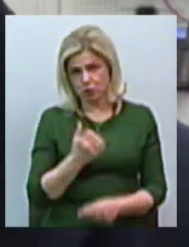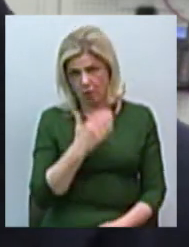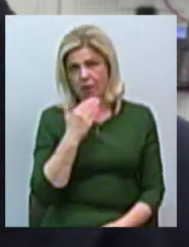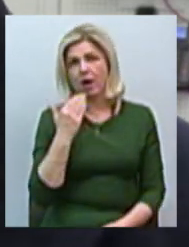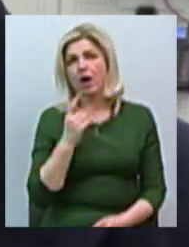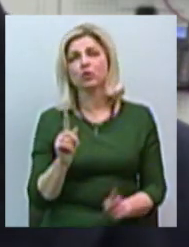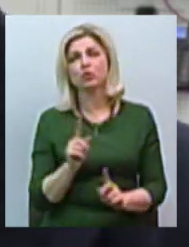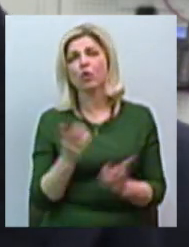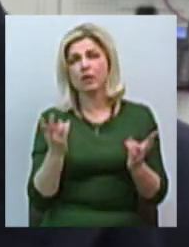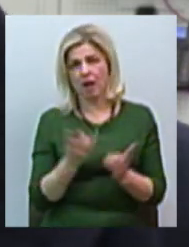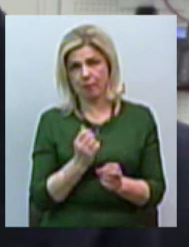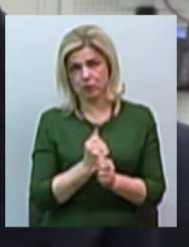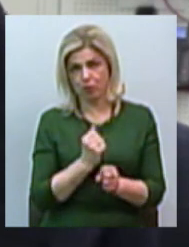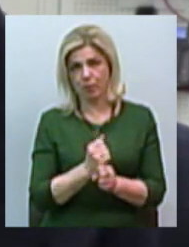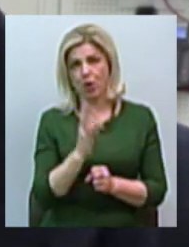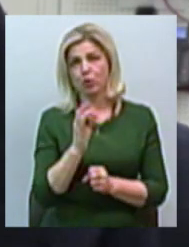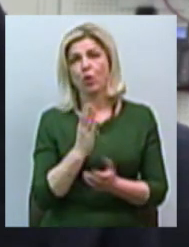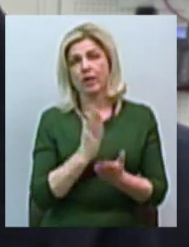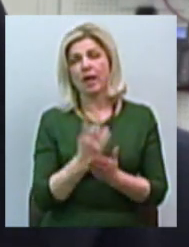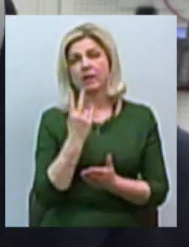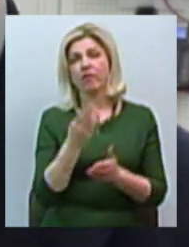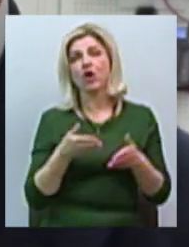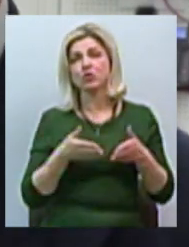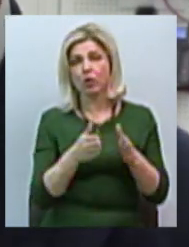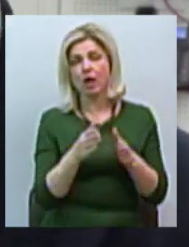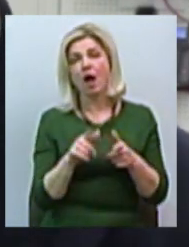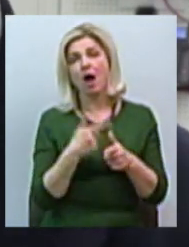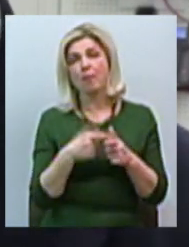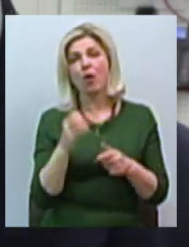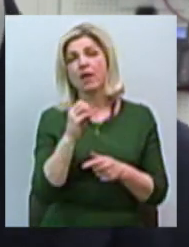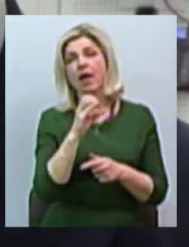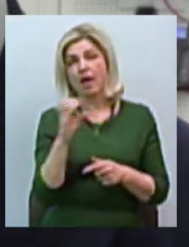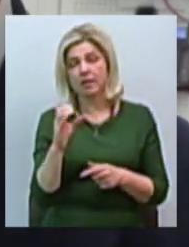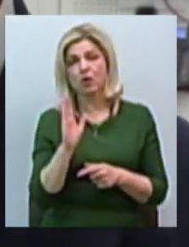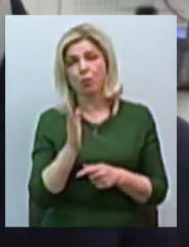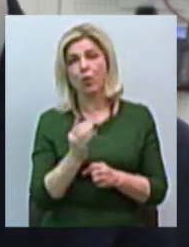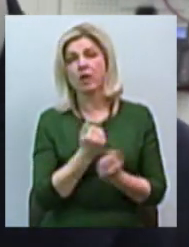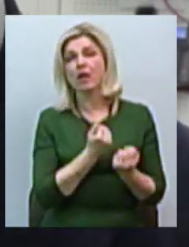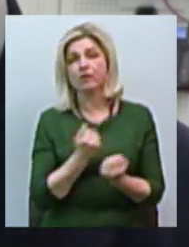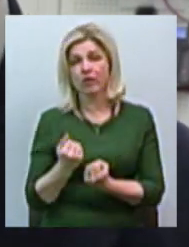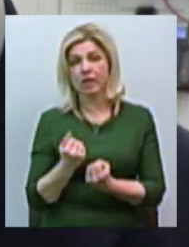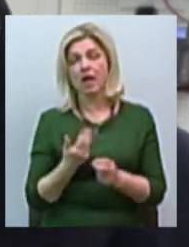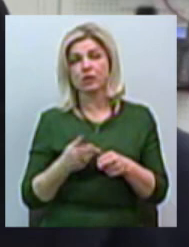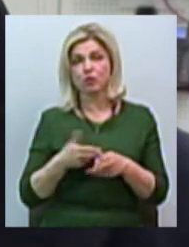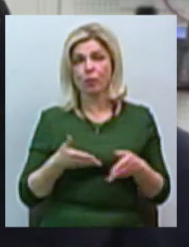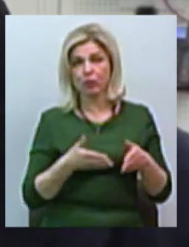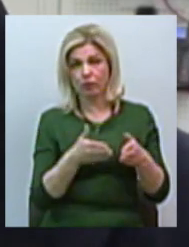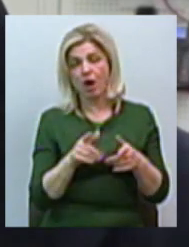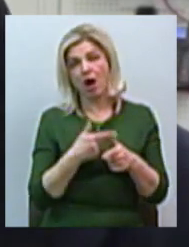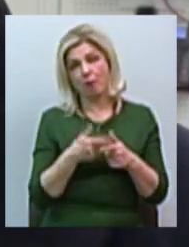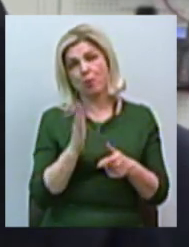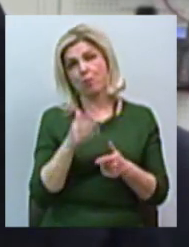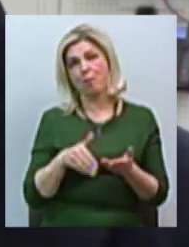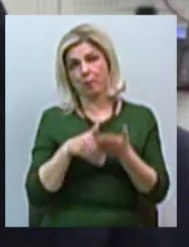зробити, але є два шляхи. Або колеги з Європейського Союзу будуть гальмувати на цьому шляху, або будуть сприяти його